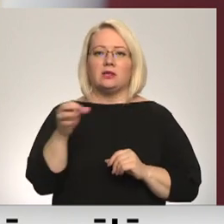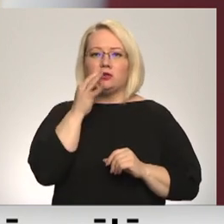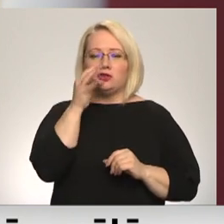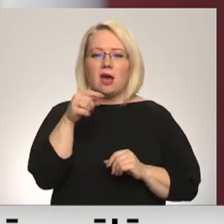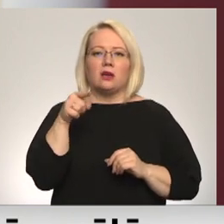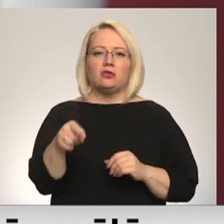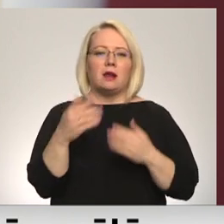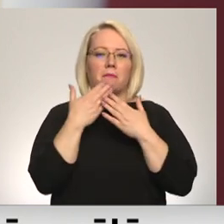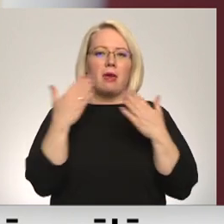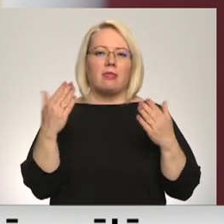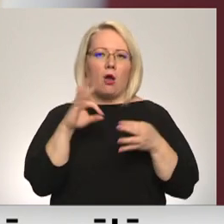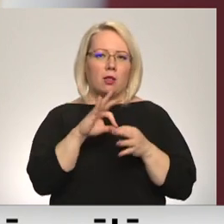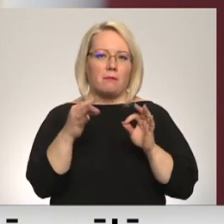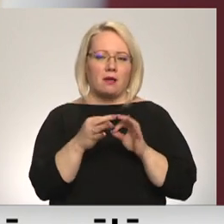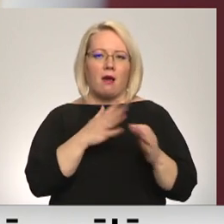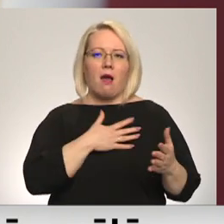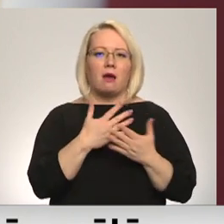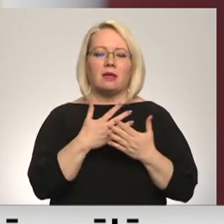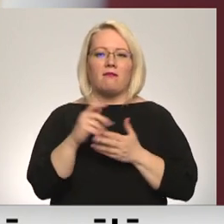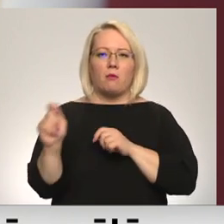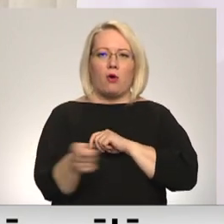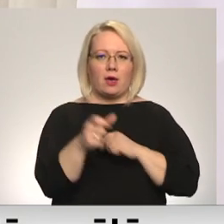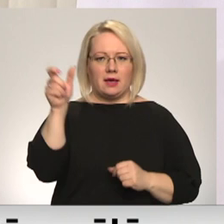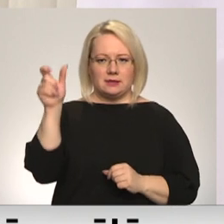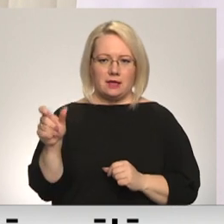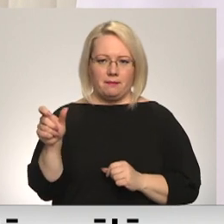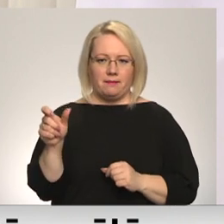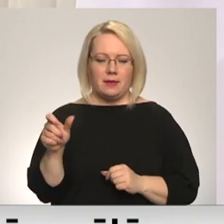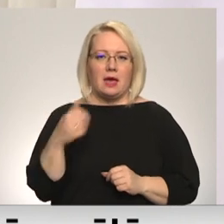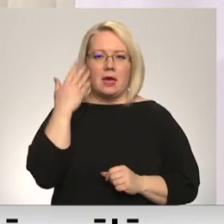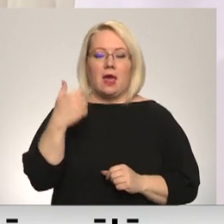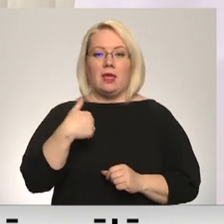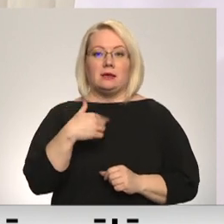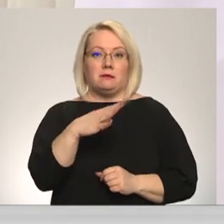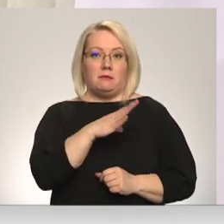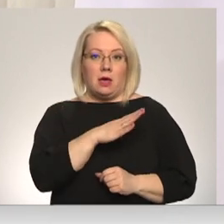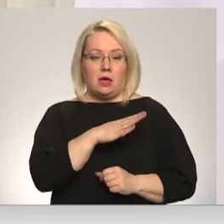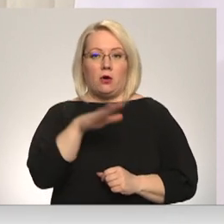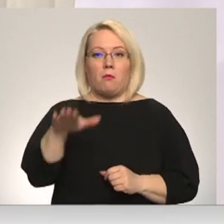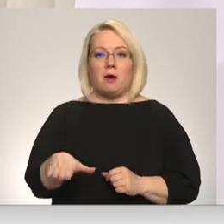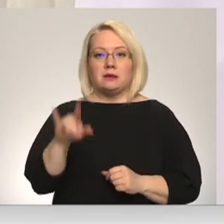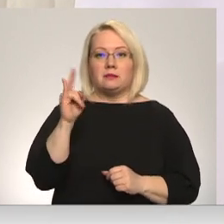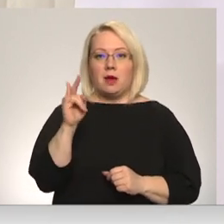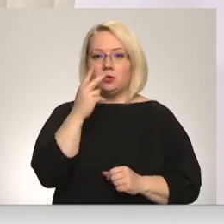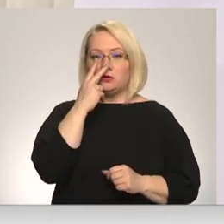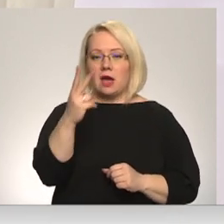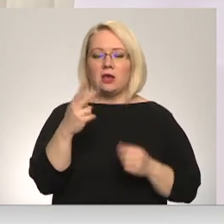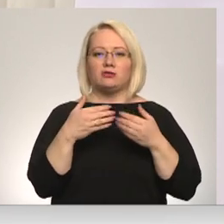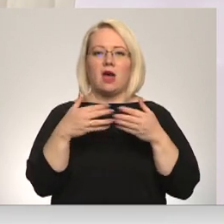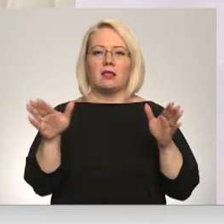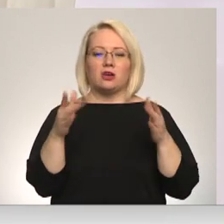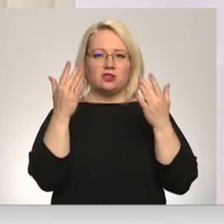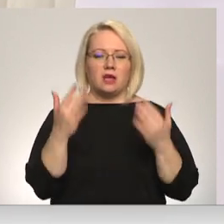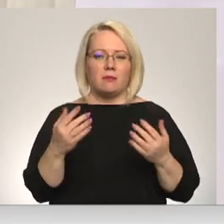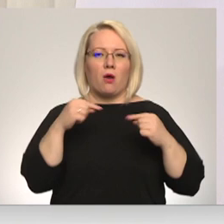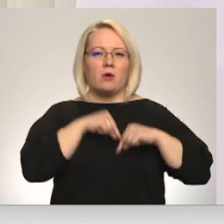pēdējās olimpiskās spēles kā aktīvam hokejistam. Kad es biju mazs bērns un es skatīju uz atklāšanas ceremoniju, jau